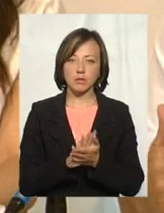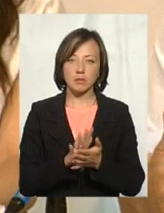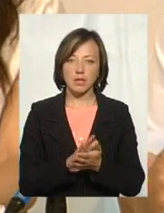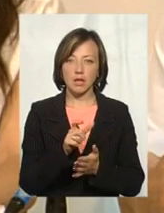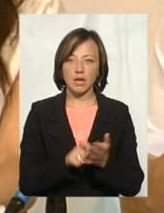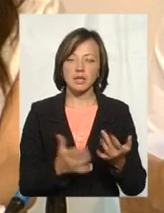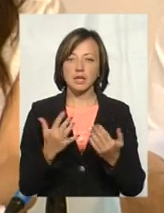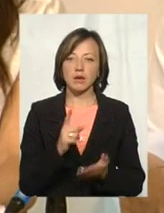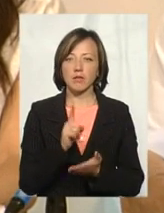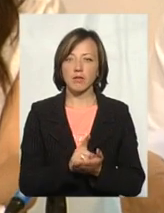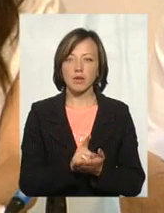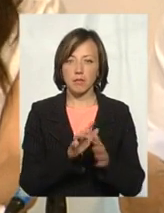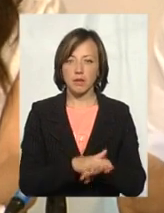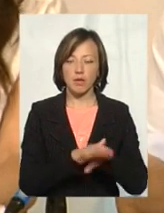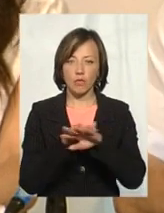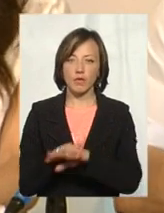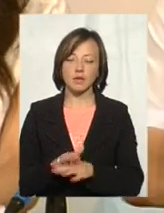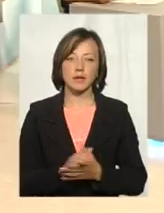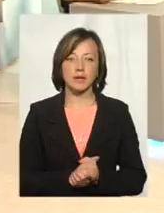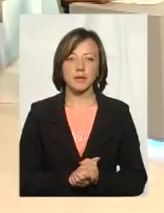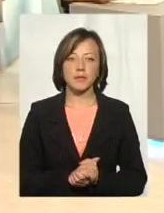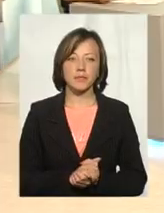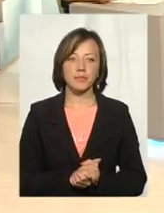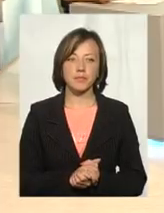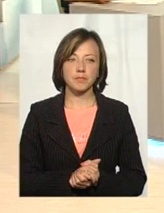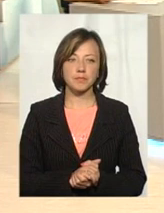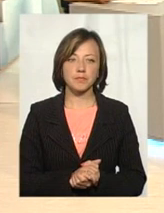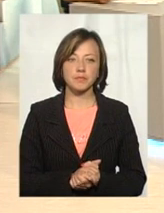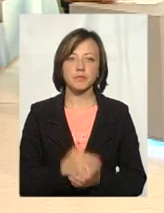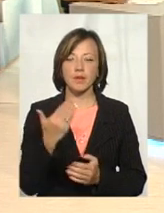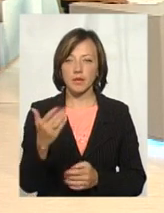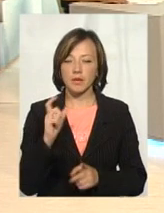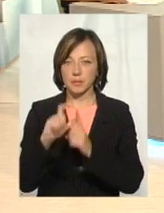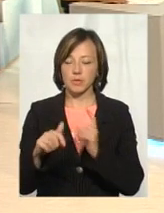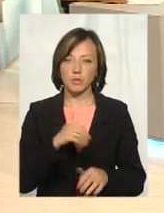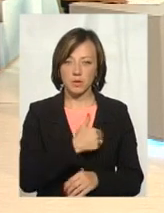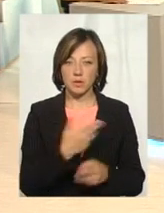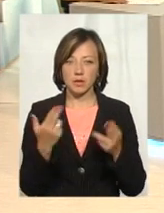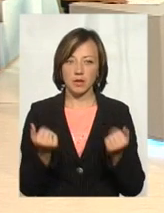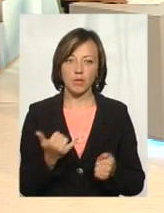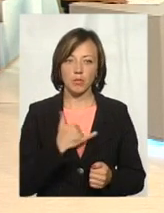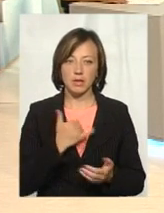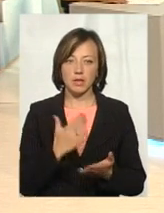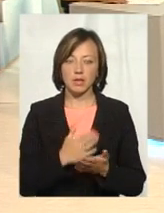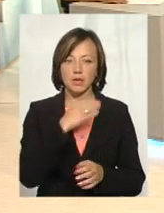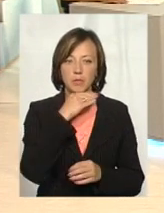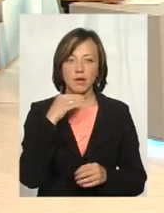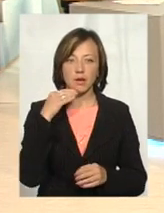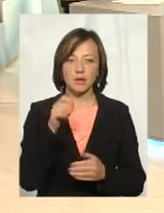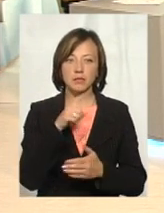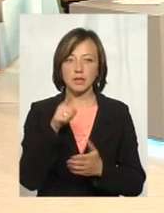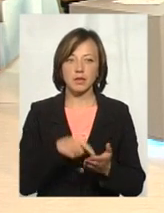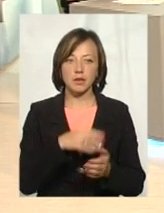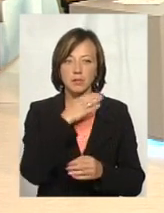і скільки повинен перерахувати. Я зрозумію. Пане Сергія, чи було запитання, якась репліка під час вашої демонстрації? Так, в мене є багато питань, багато